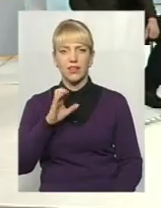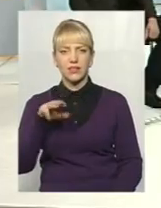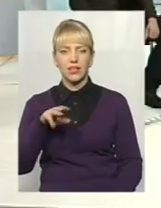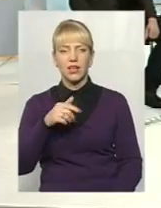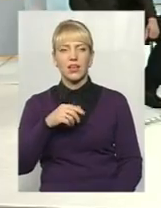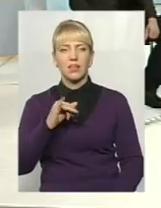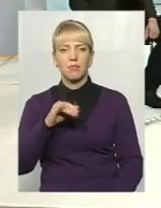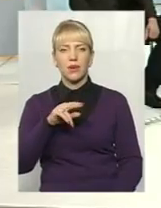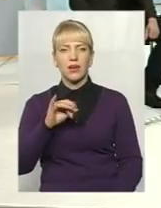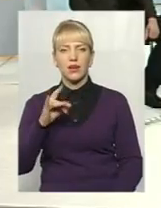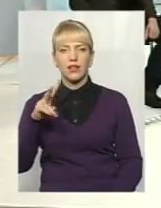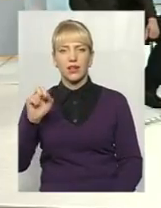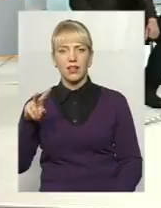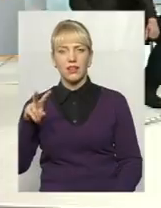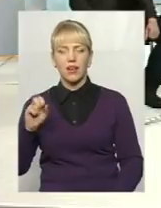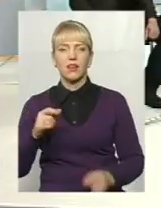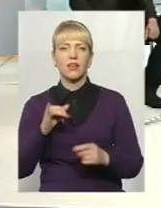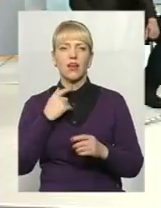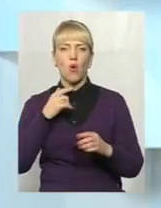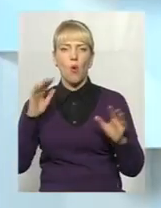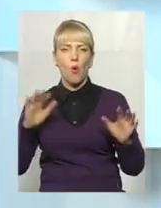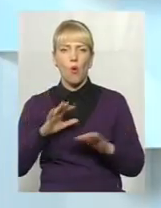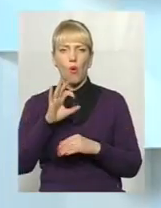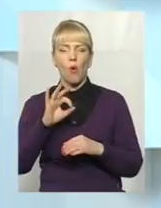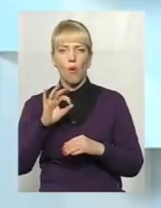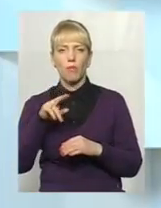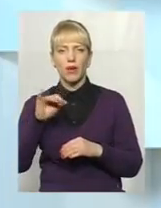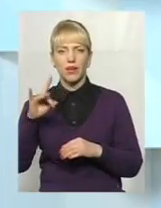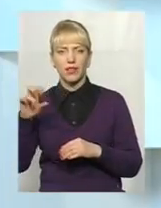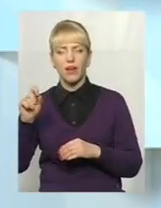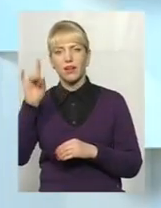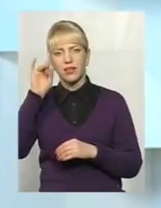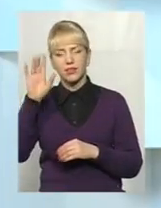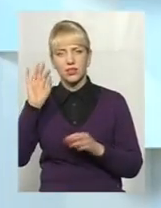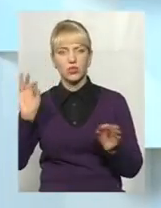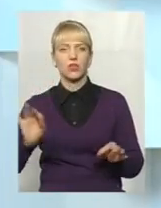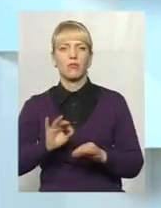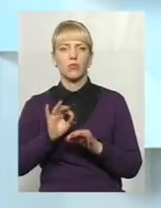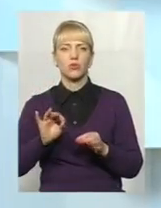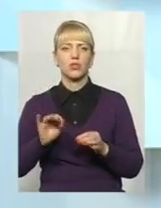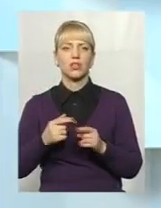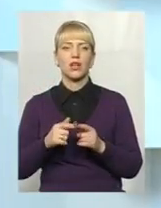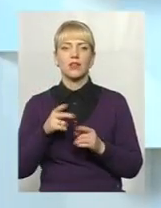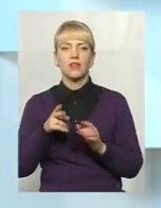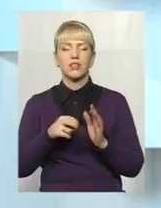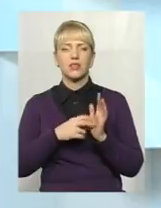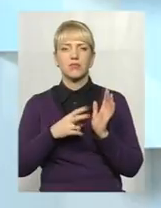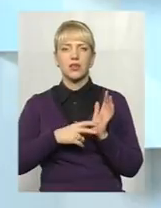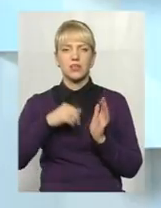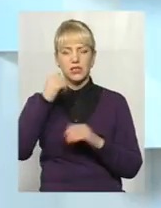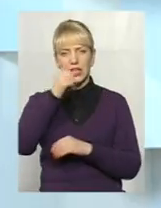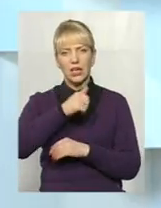стали в нас фестиваль опорного мистецтва, готується фестиваль класичної музики на серпень місяць. 2017